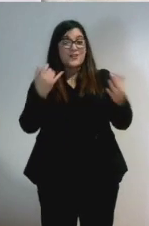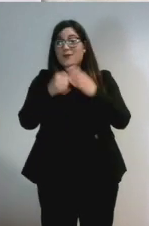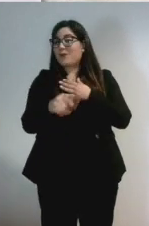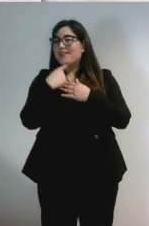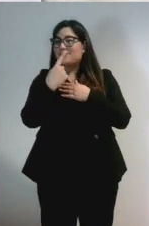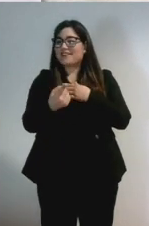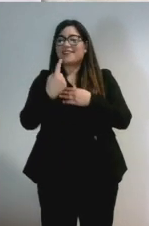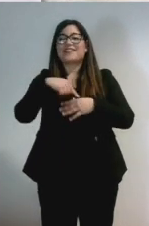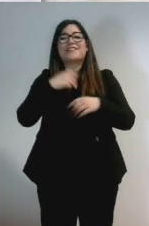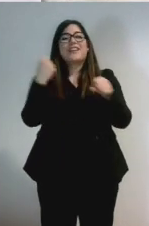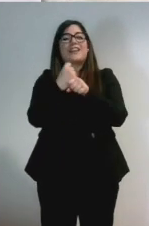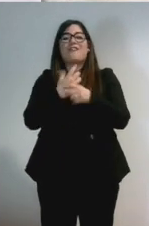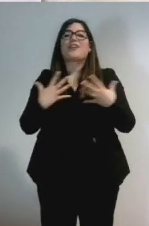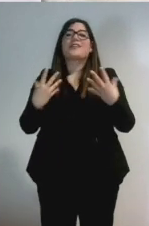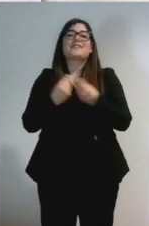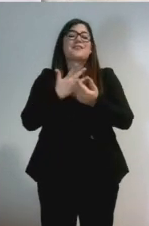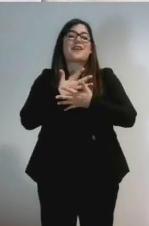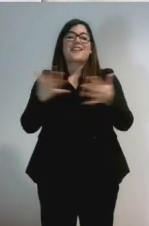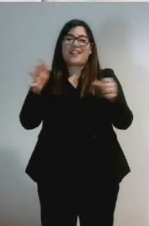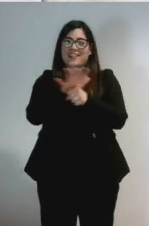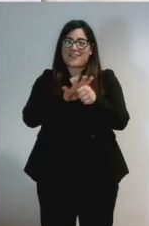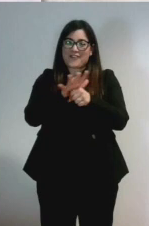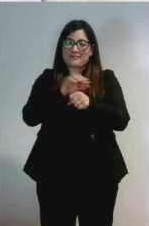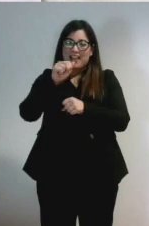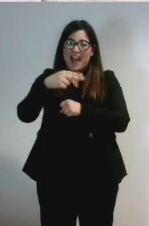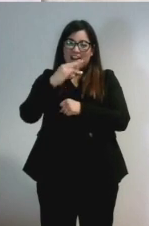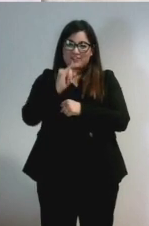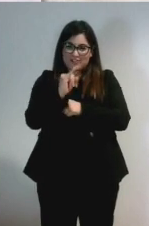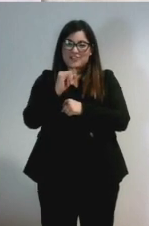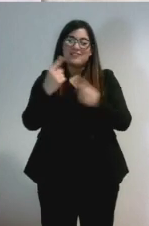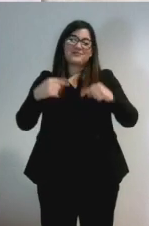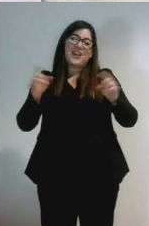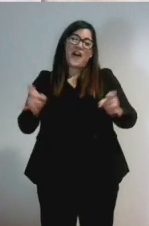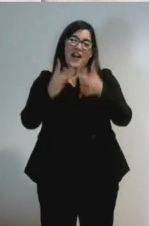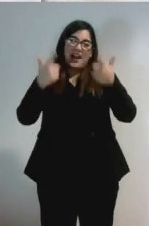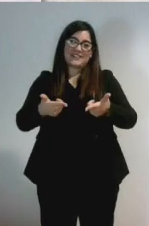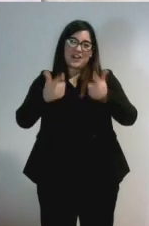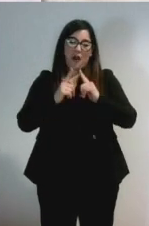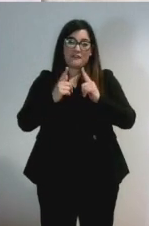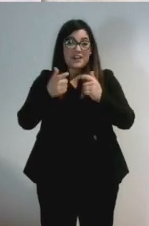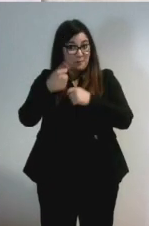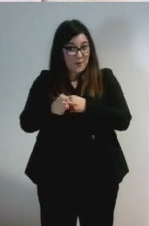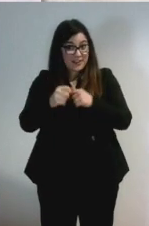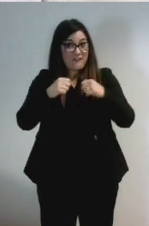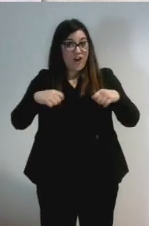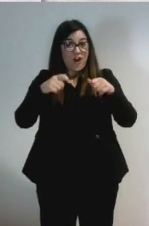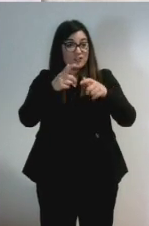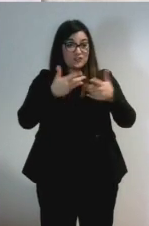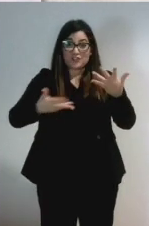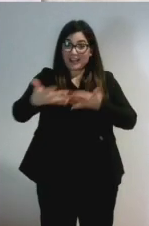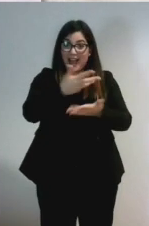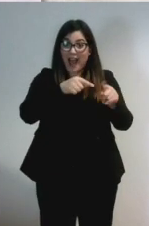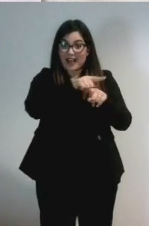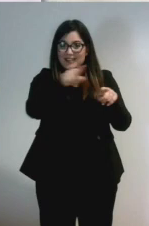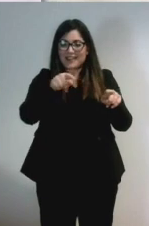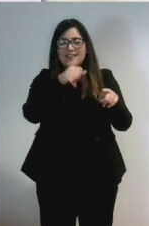insieme, nella grande famiglia di Anci che ci offre questa bellissima opportunità, perché i nostri concittadini ancora una volta hanno